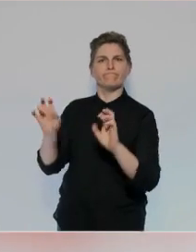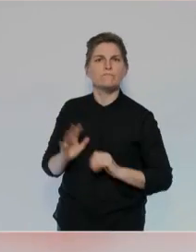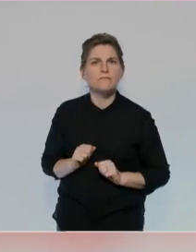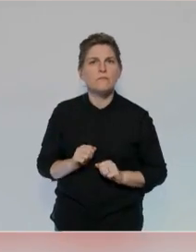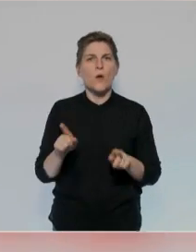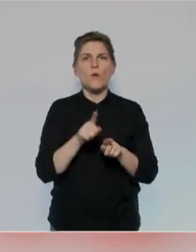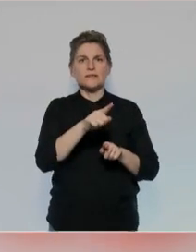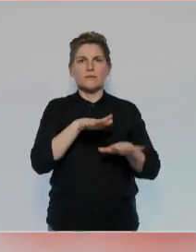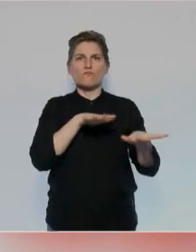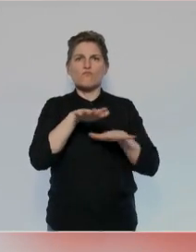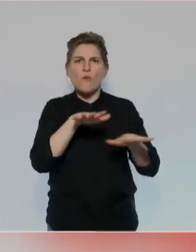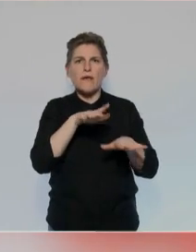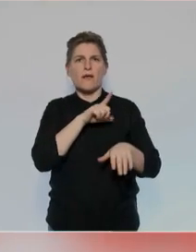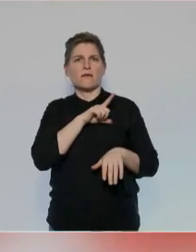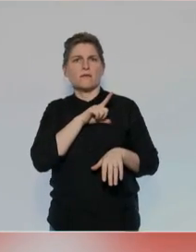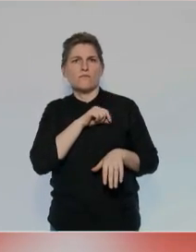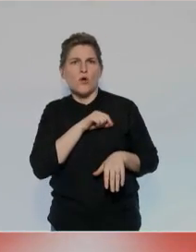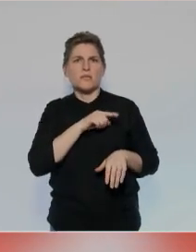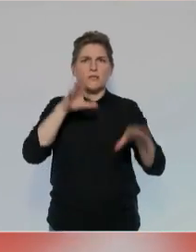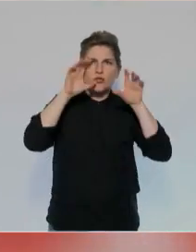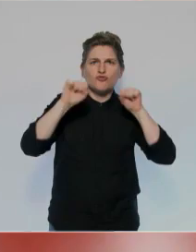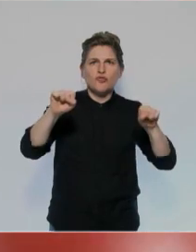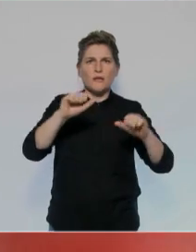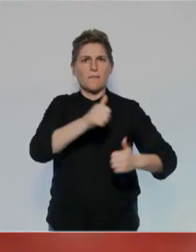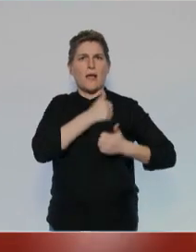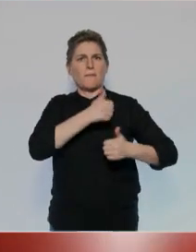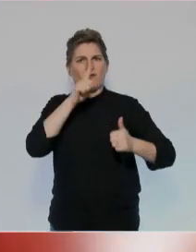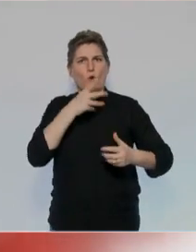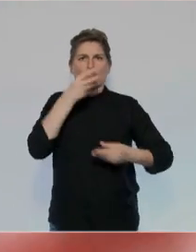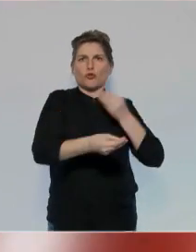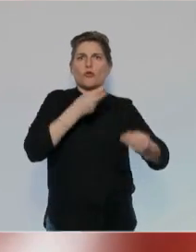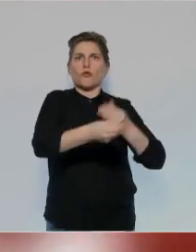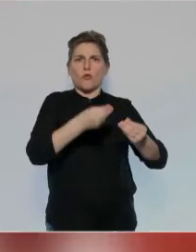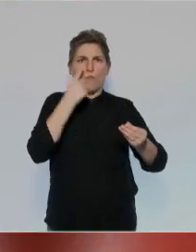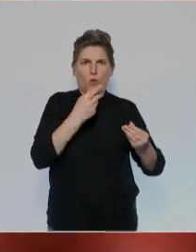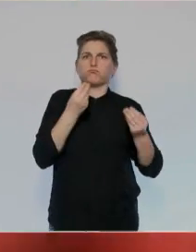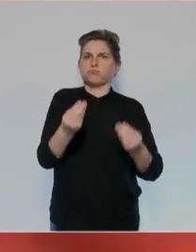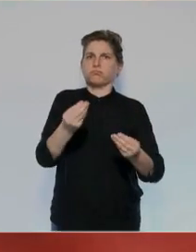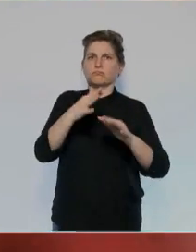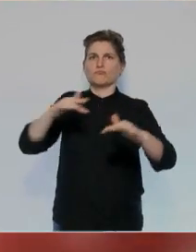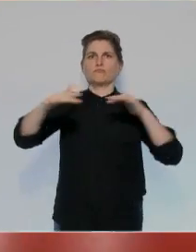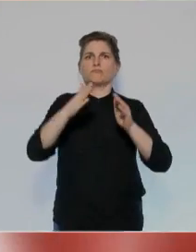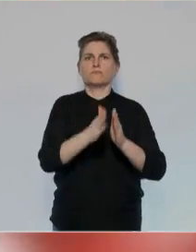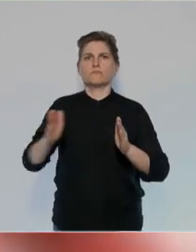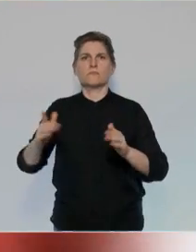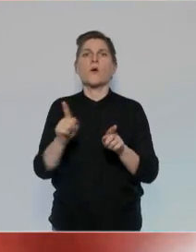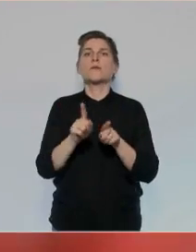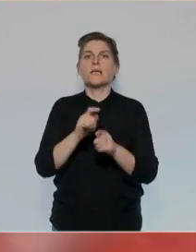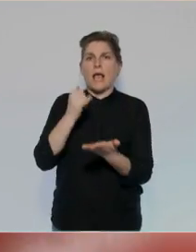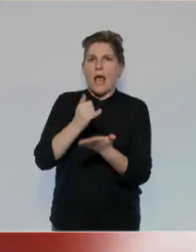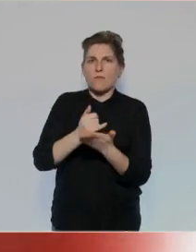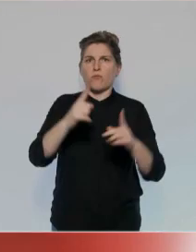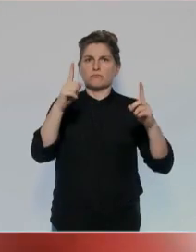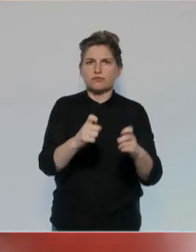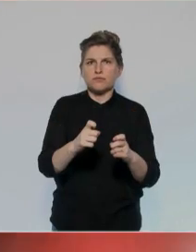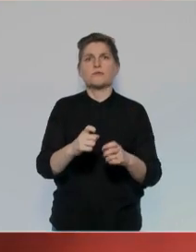Oui, je renforcerai les moyens de notre police, de notre gendarmerie et de nos armées, car il faut rétablir l'ordre. Oui, je baisserai massivement les